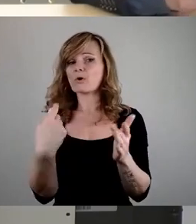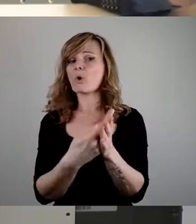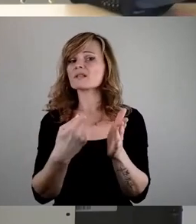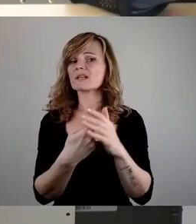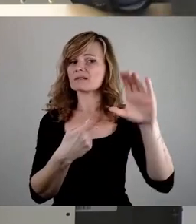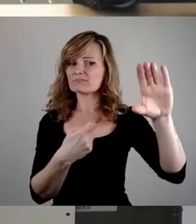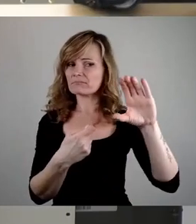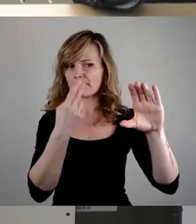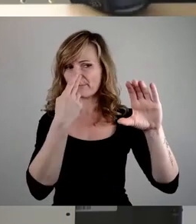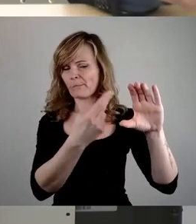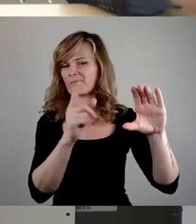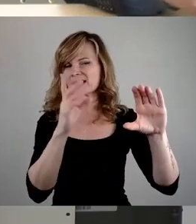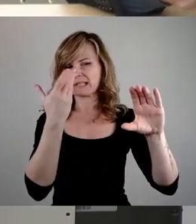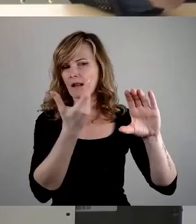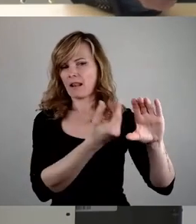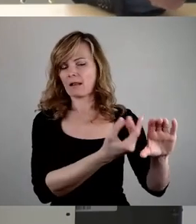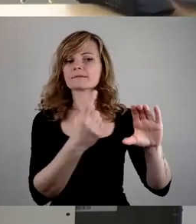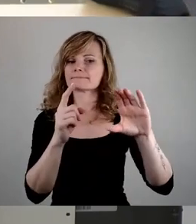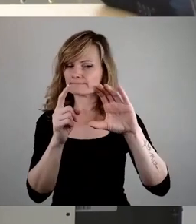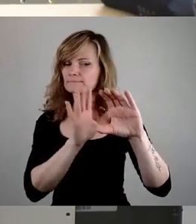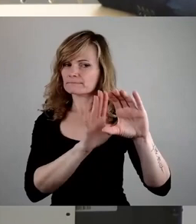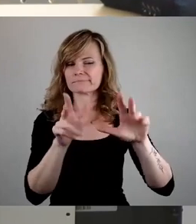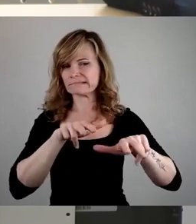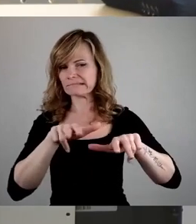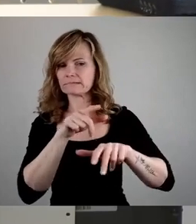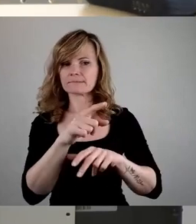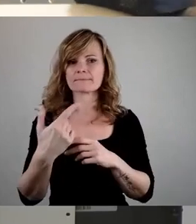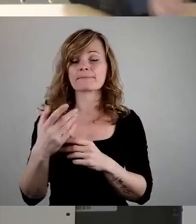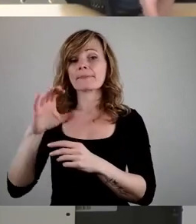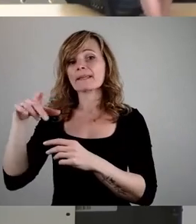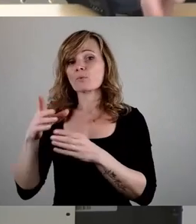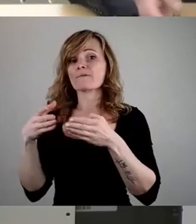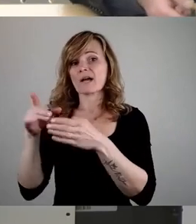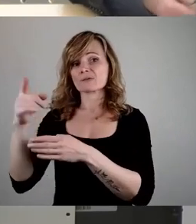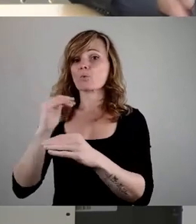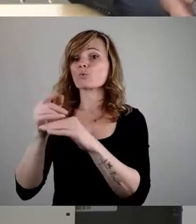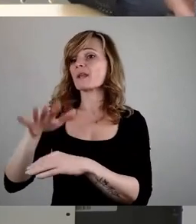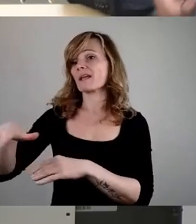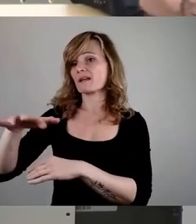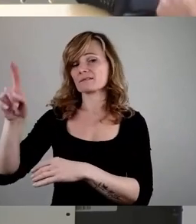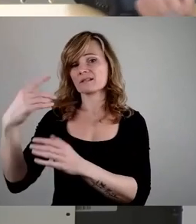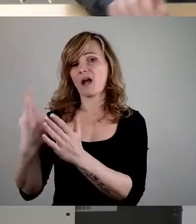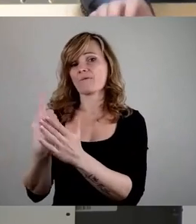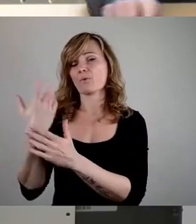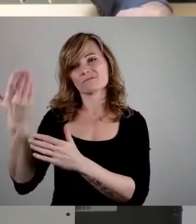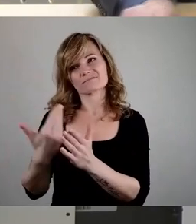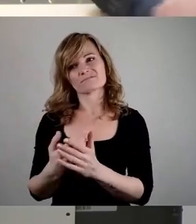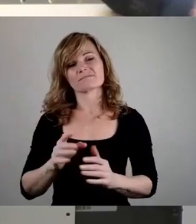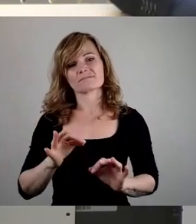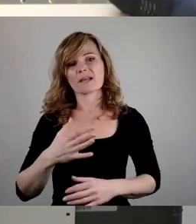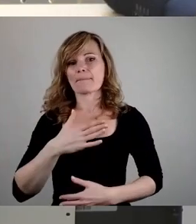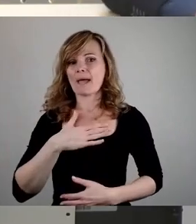behalten. Da kann ich nur die Kolleginnen und Kollegen der CDU-Fraktion hier auffordern, sich der Forderung meiner